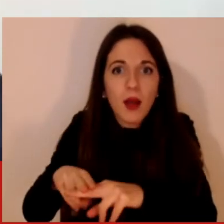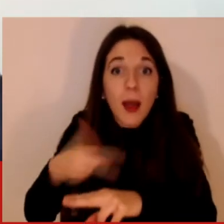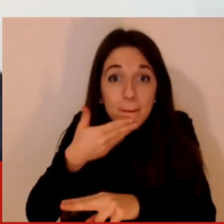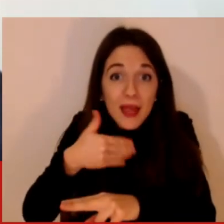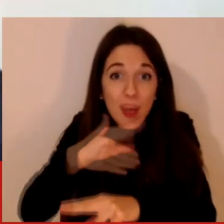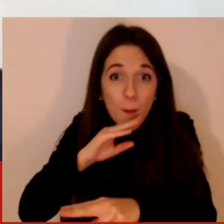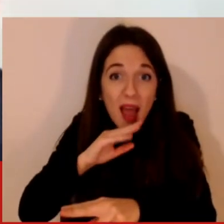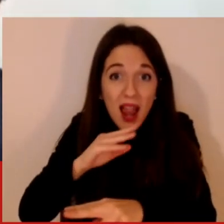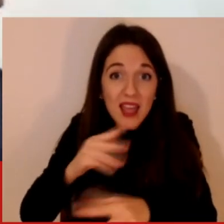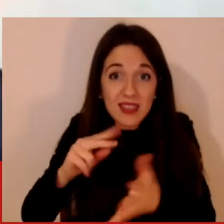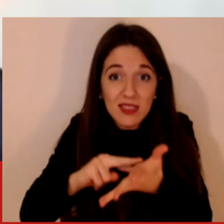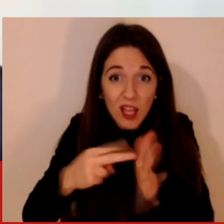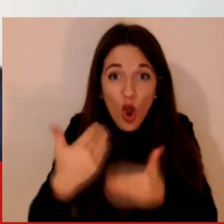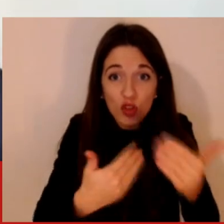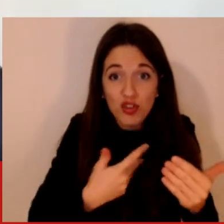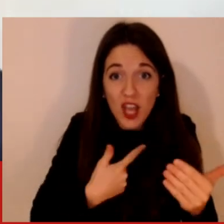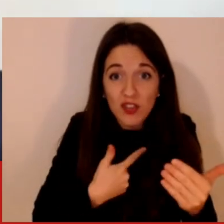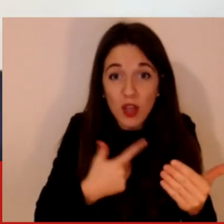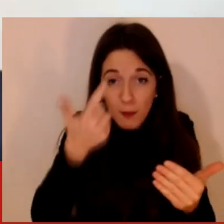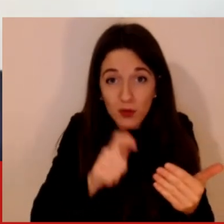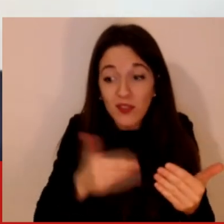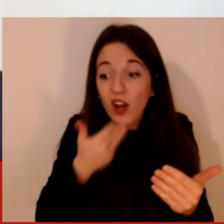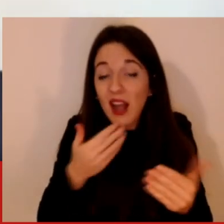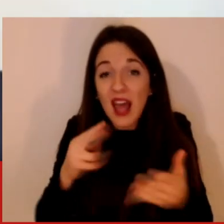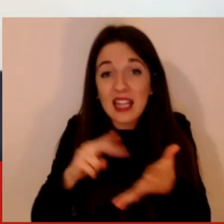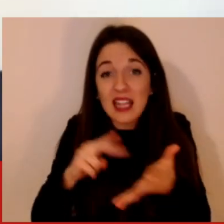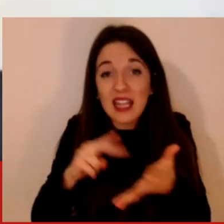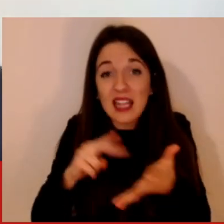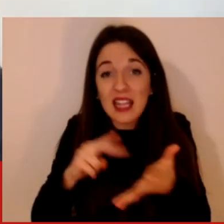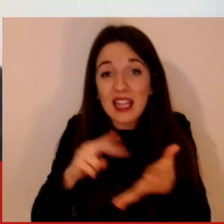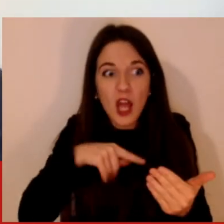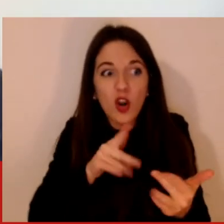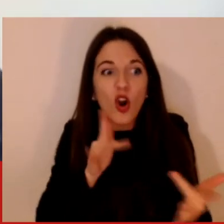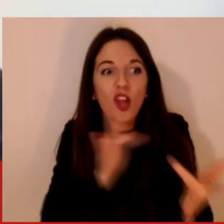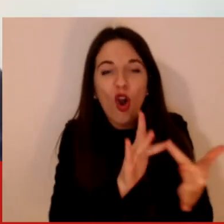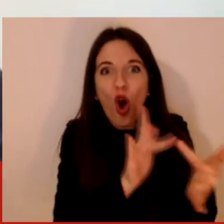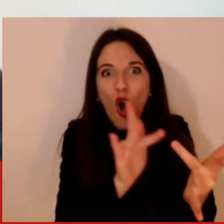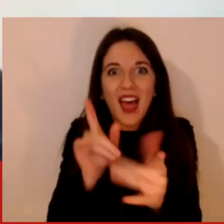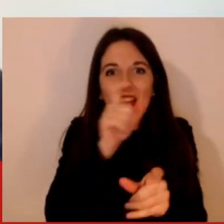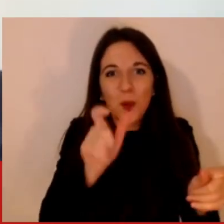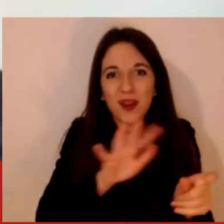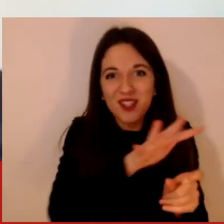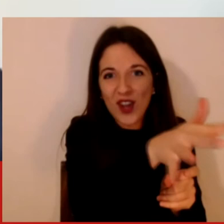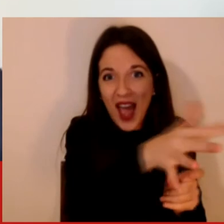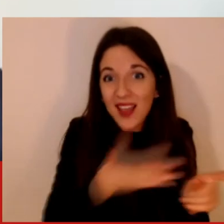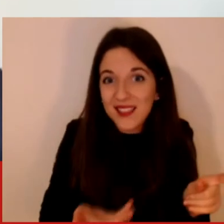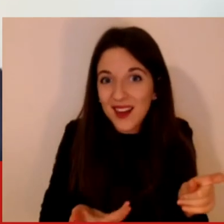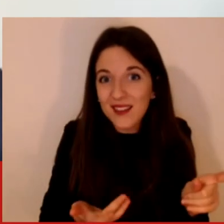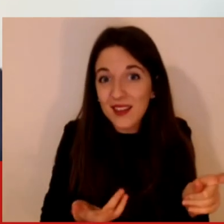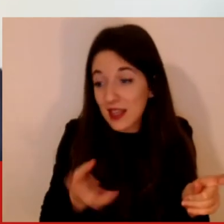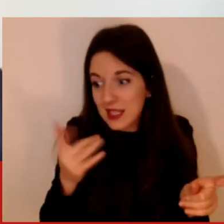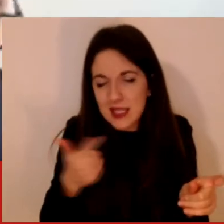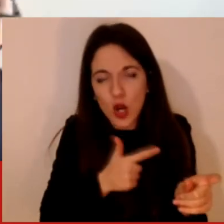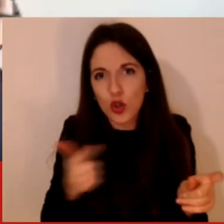sociali. Quindi in realtà vedete e in tutte queste domande ritorniamo sempre, c'è, ci sono dei pericoli e ci sono dei